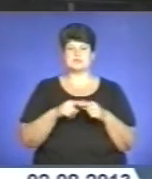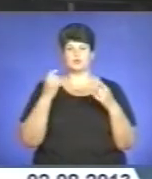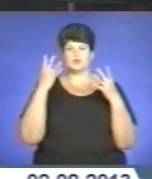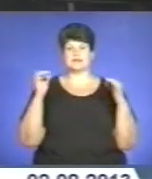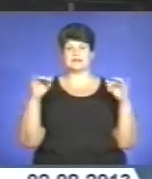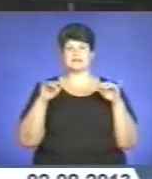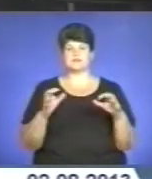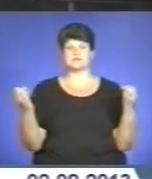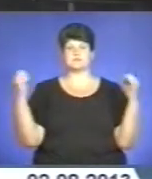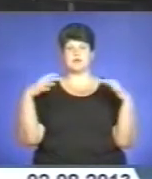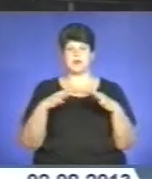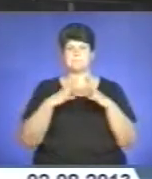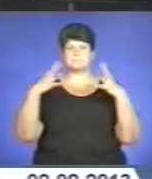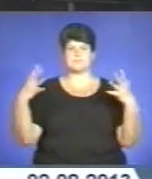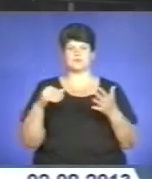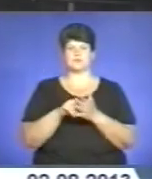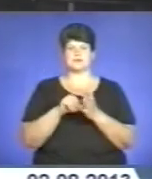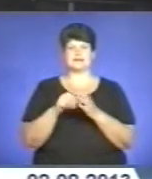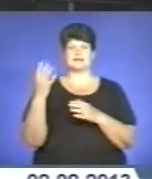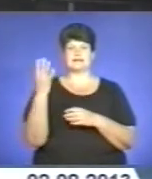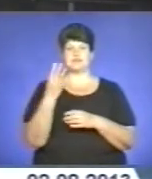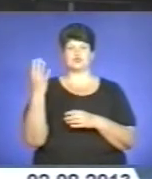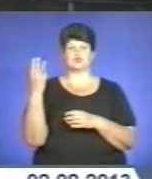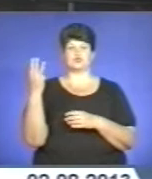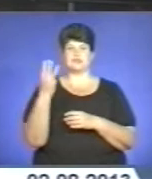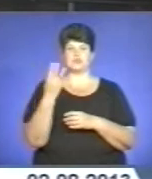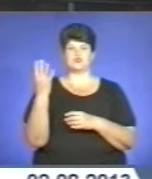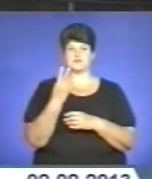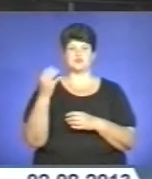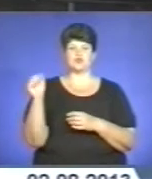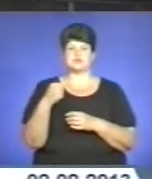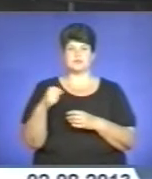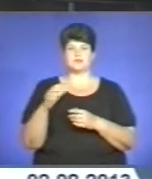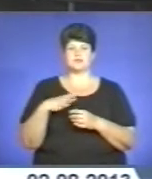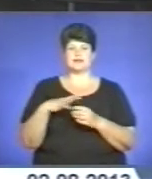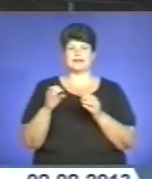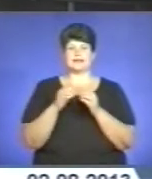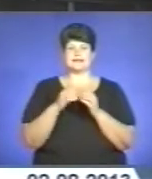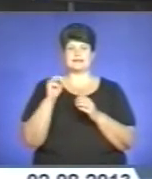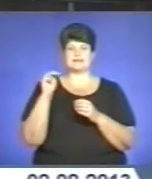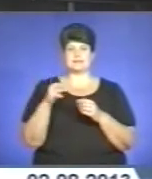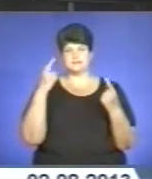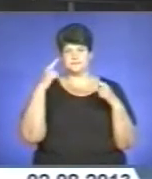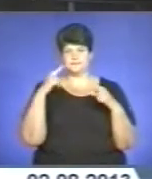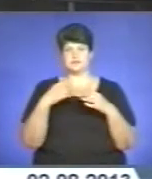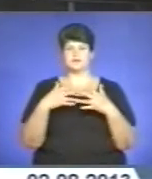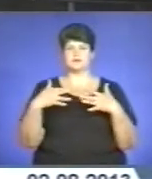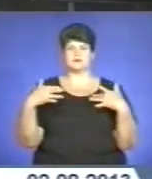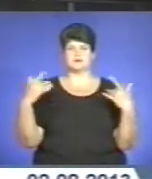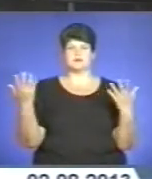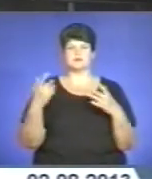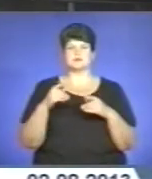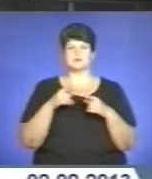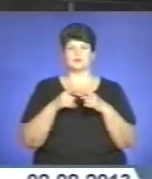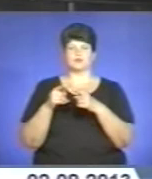збирає все більше учасників. 3-4 серпня очікують понад 10 тисяч митців народної творчості з різних областей України, а